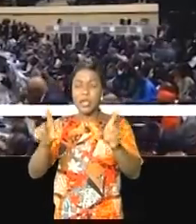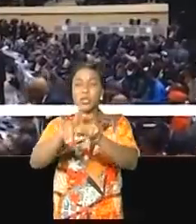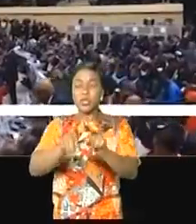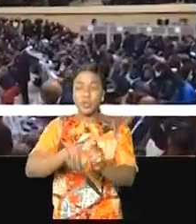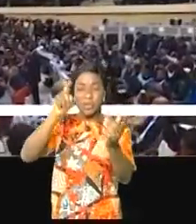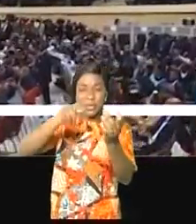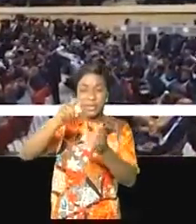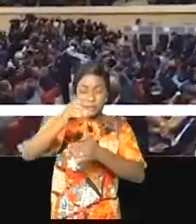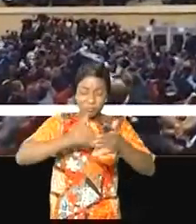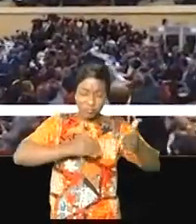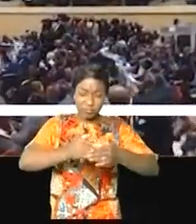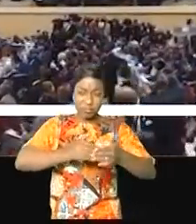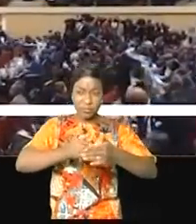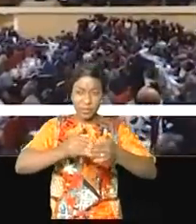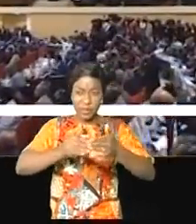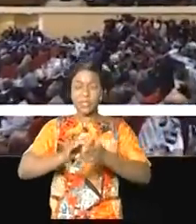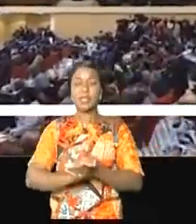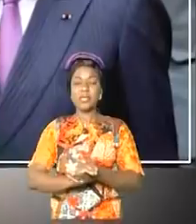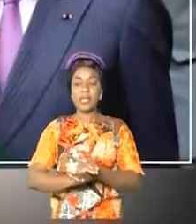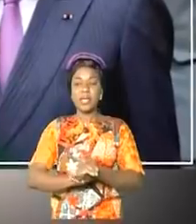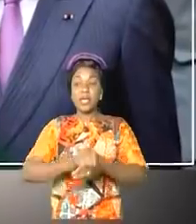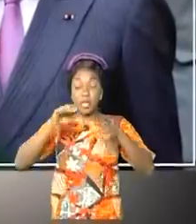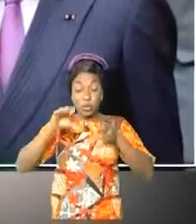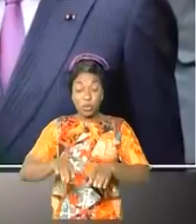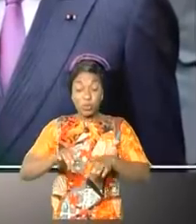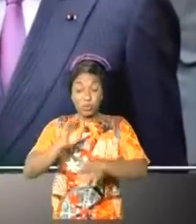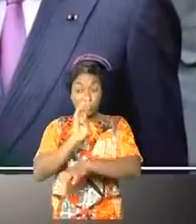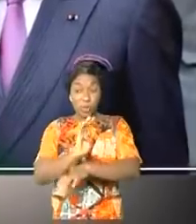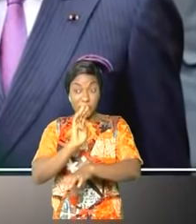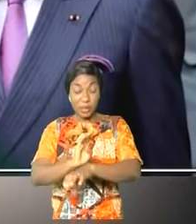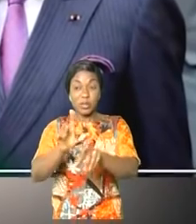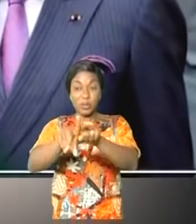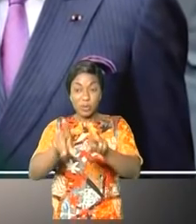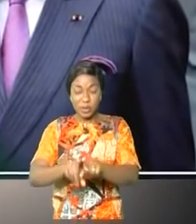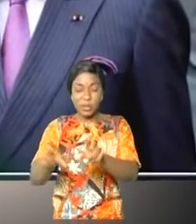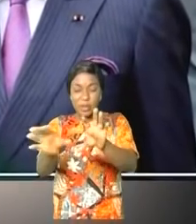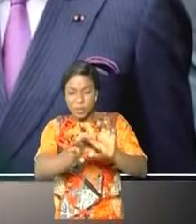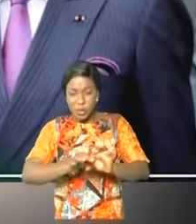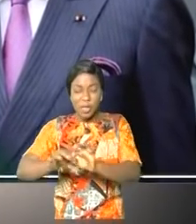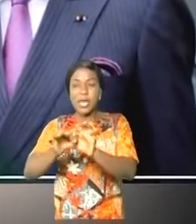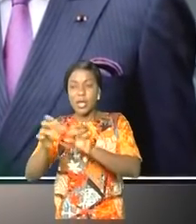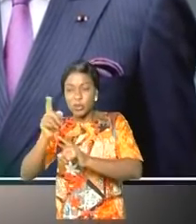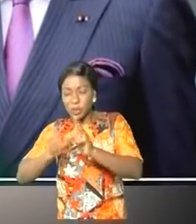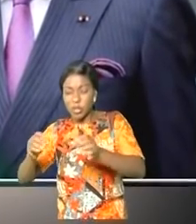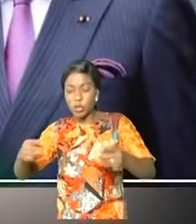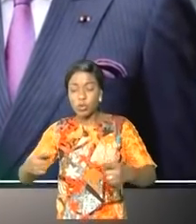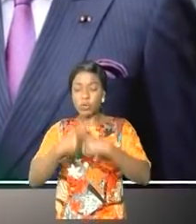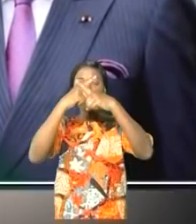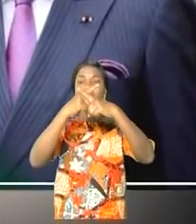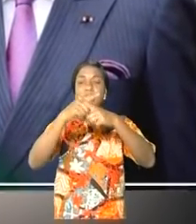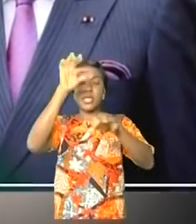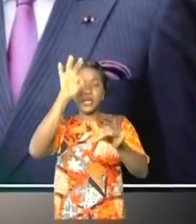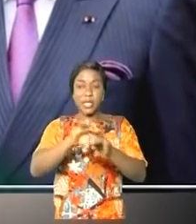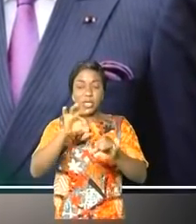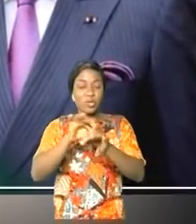l'approche très traditionnelle du Congolais Denis Sasugueso qui face au réfugié initiale de la médiation de l'Union africaine dans le conflit post-électoral